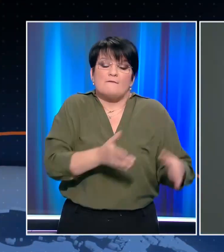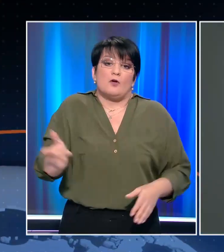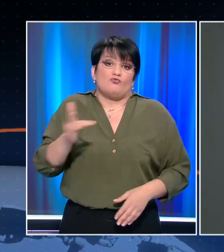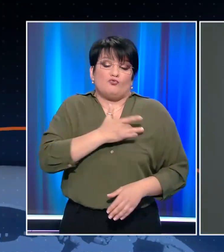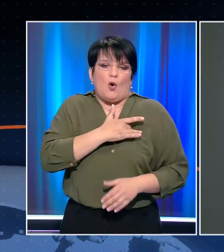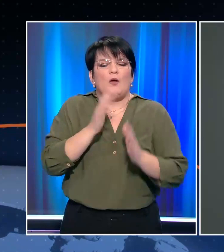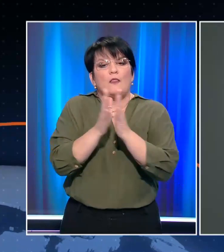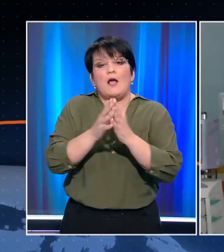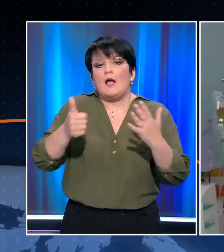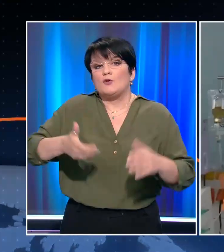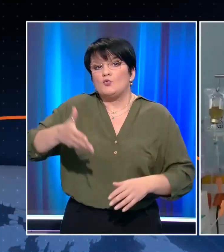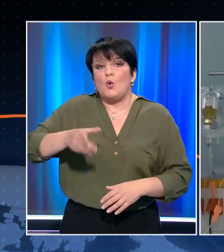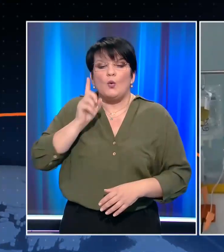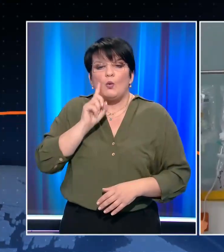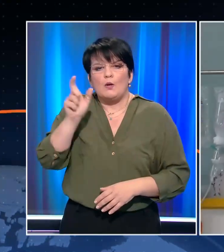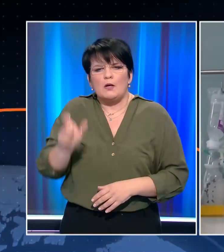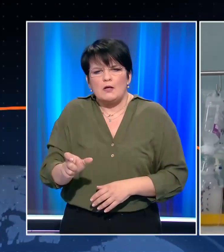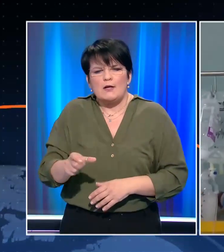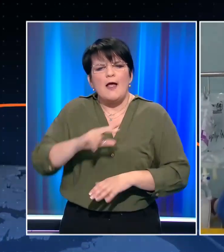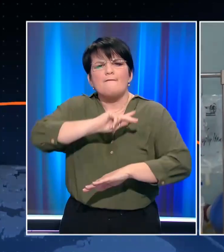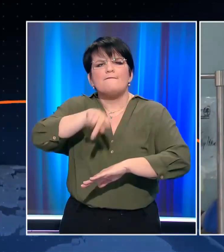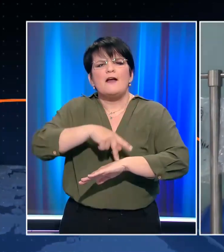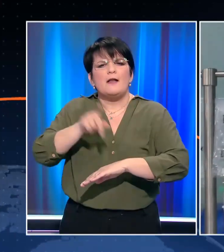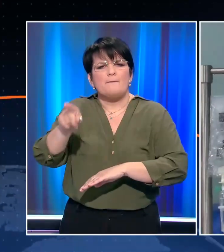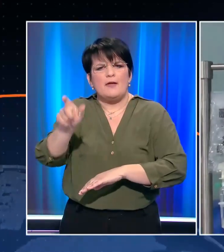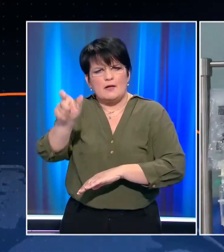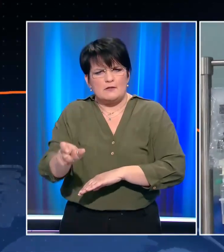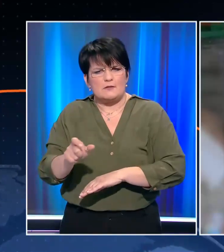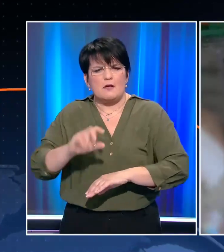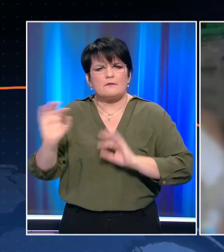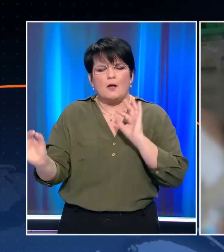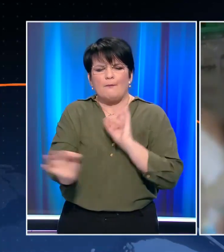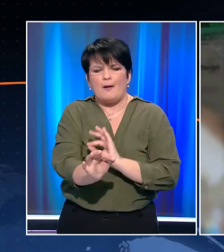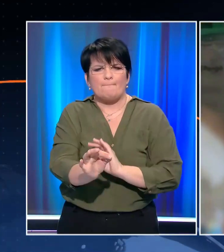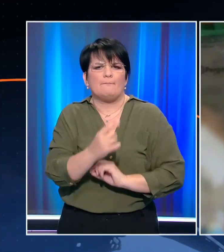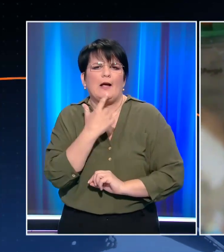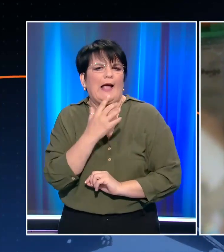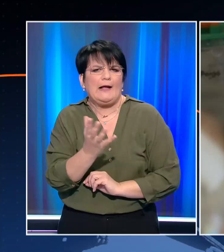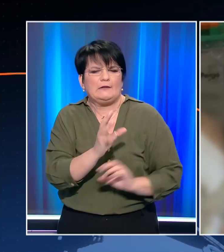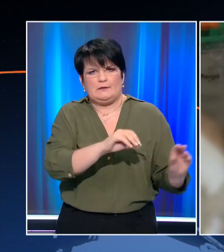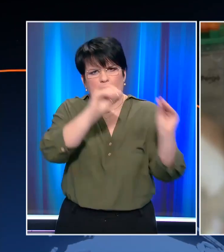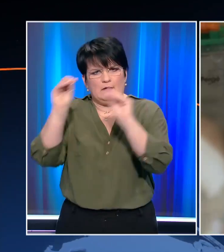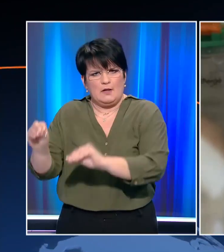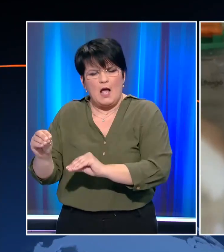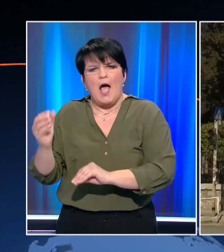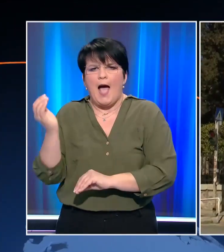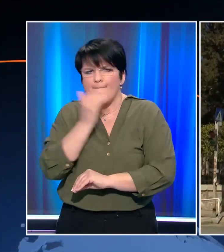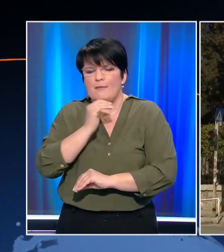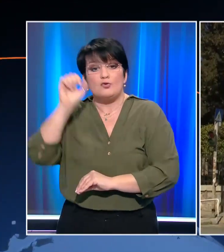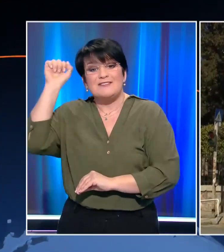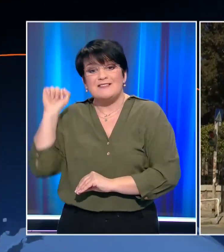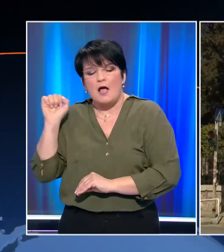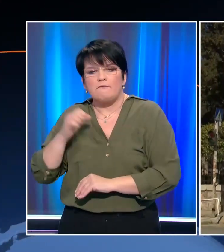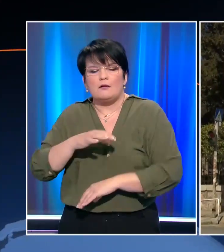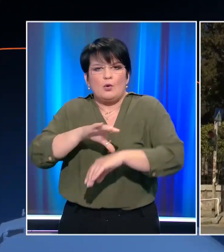θανάτου μιας 16χρονης με καταγωγή από τις Φιλιππίνες από επιπλοκές του κορονοϊού. Η 16χρονη μεταφέρθηκε το βράδυ του Σαββάτου χωρίς